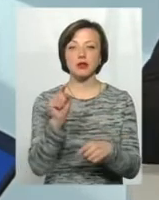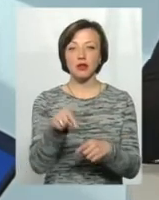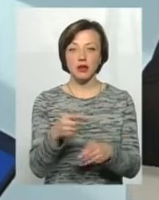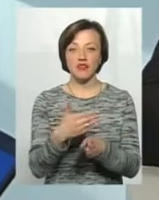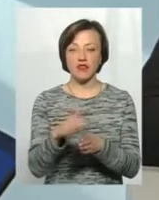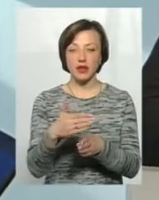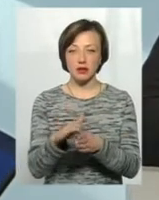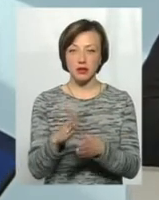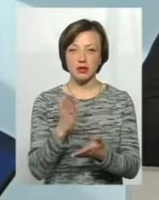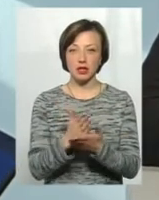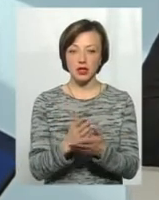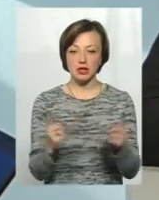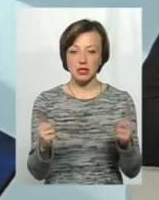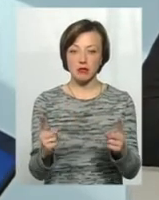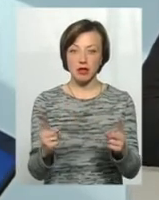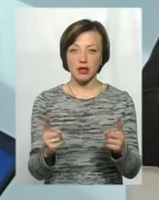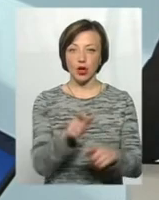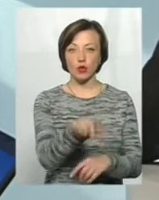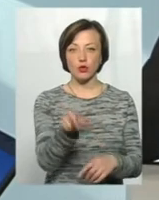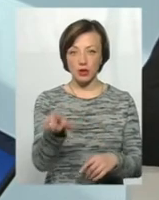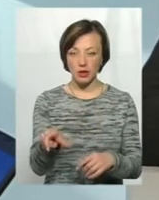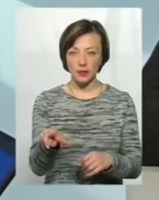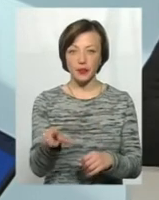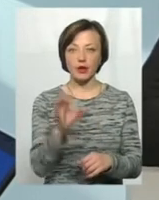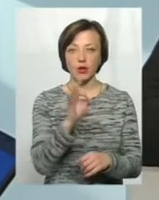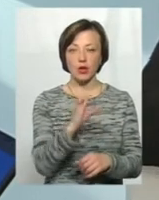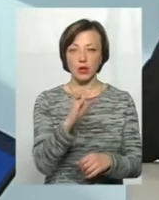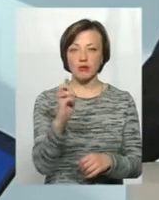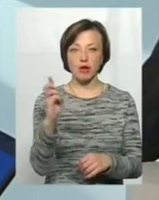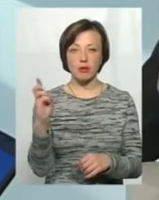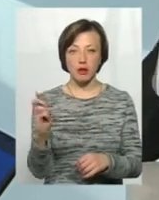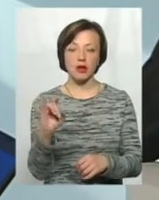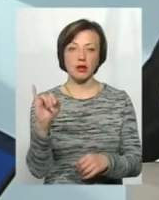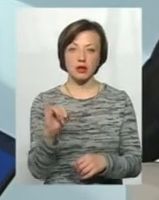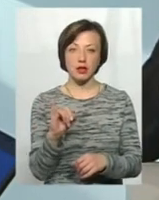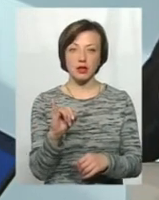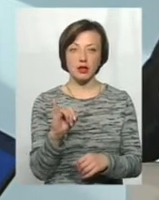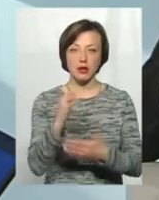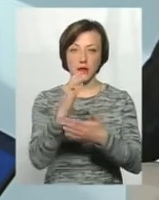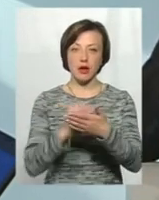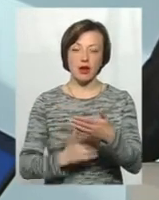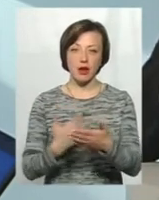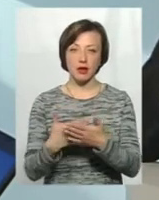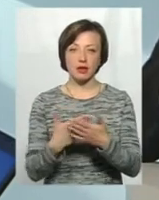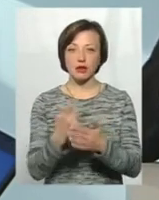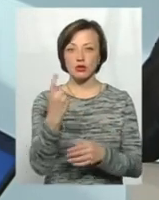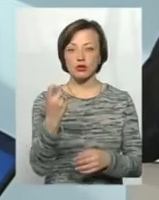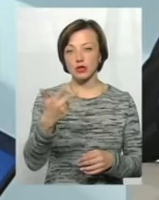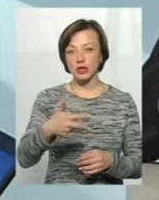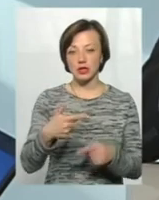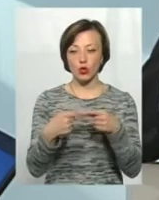виділений сегмент фізичних осіб, сегмент УСББ і перелік там порядка вже 130